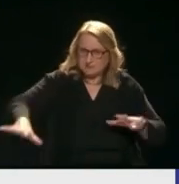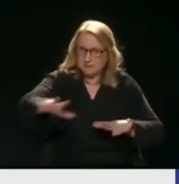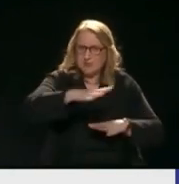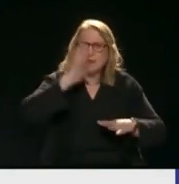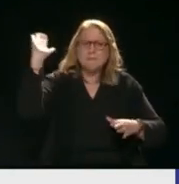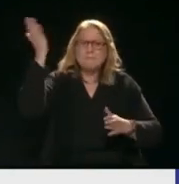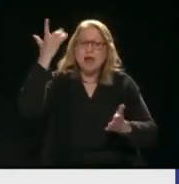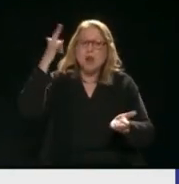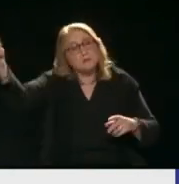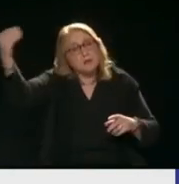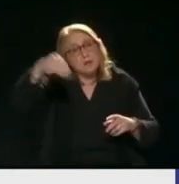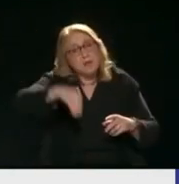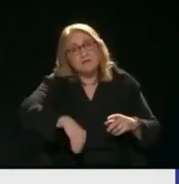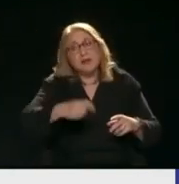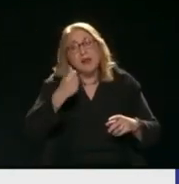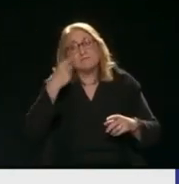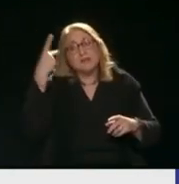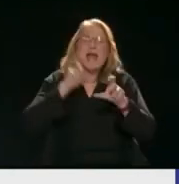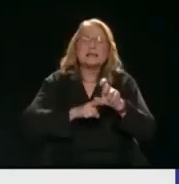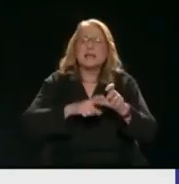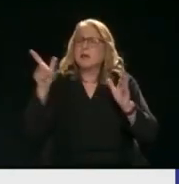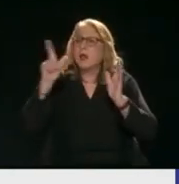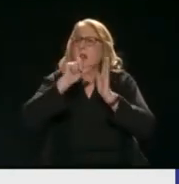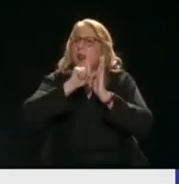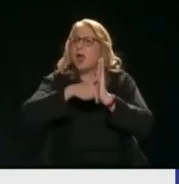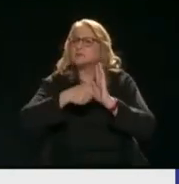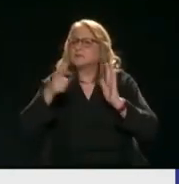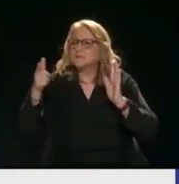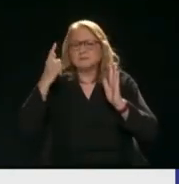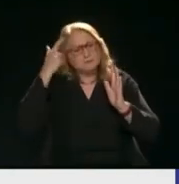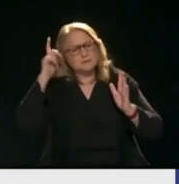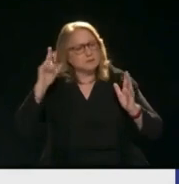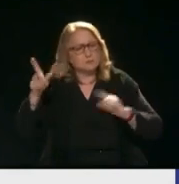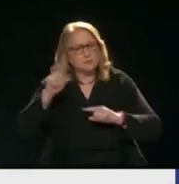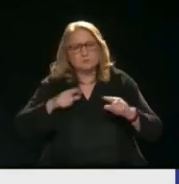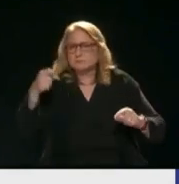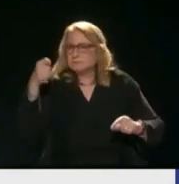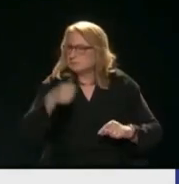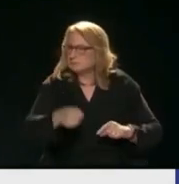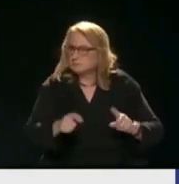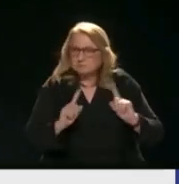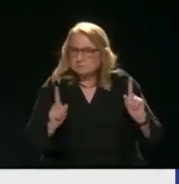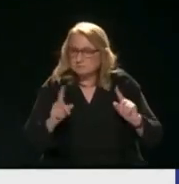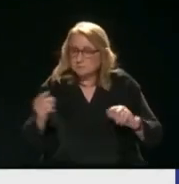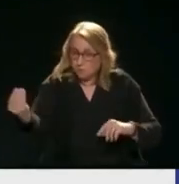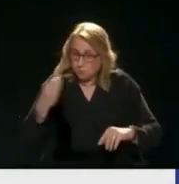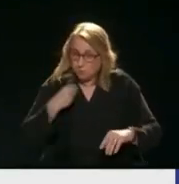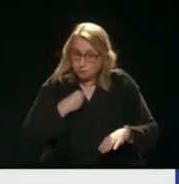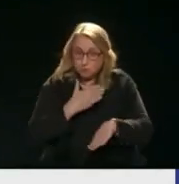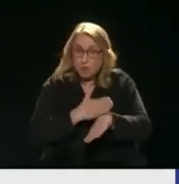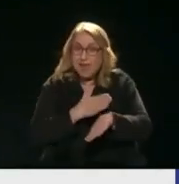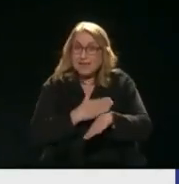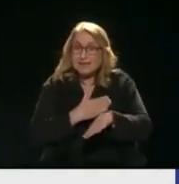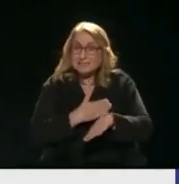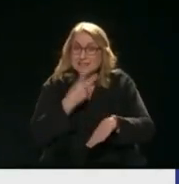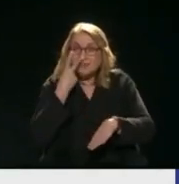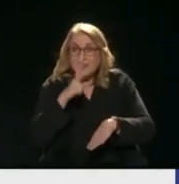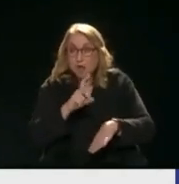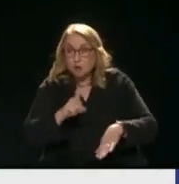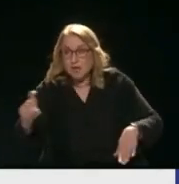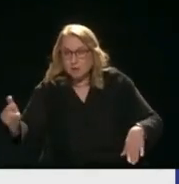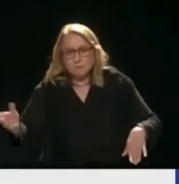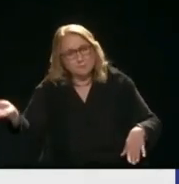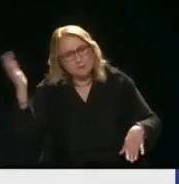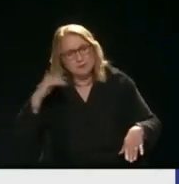έδωσε την πιο μεγάλη τιμή Και έδωσε 900 εκατομμύρια Η εταιρεία δεν έχει δώσει Μια εγκητική και βλέπουμε Και με ποιο χρόνο μου να